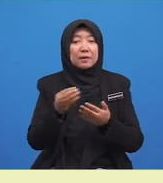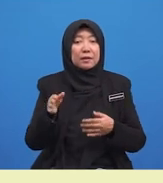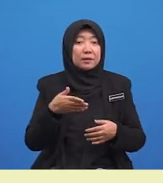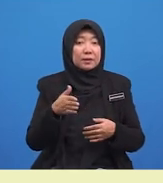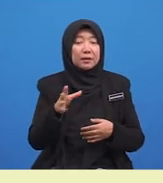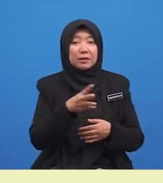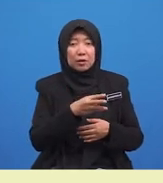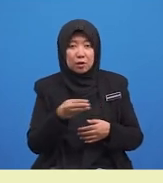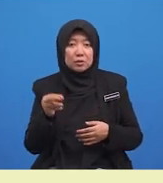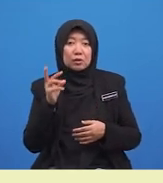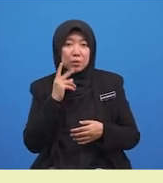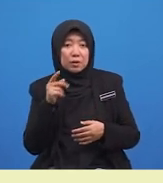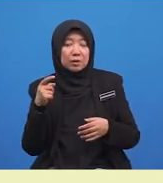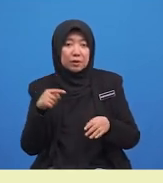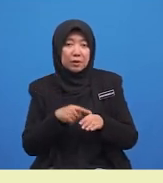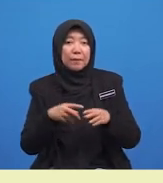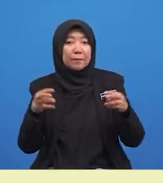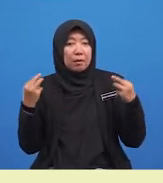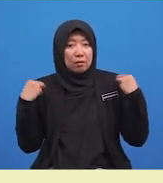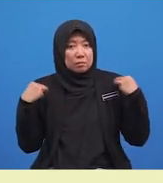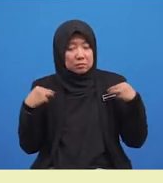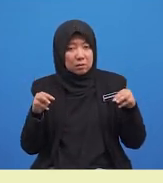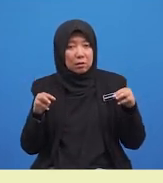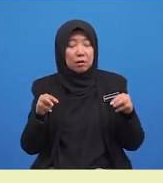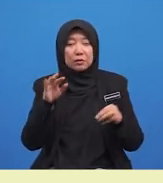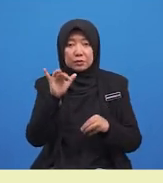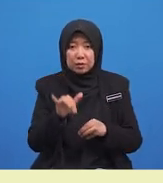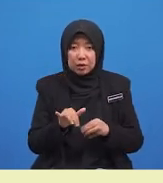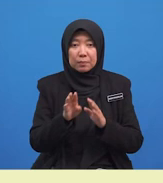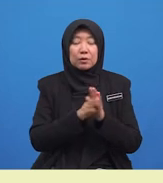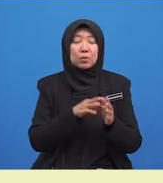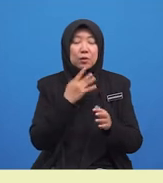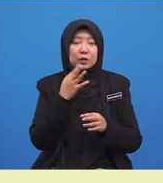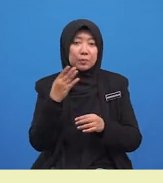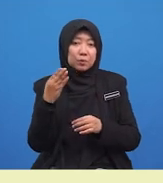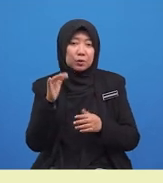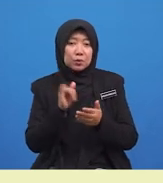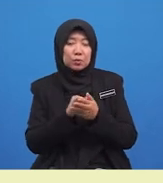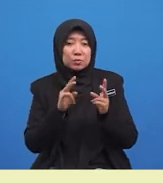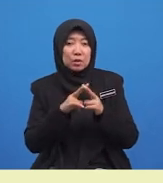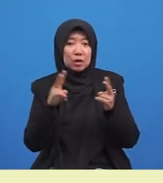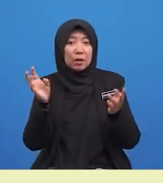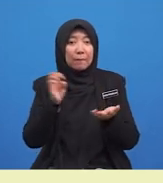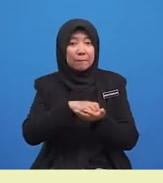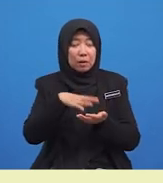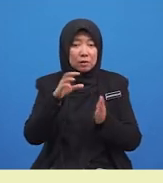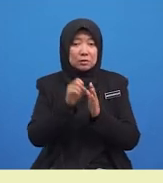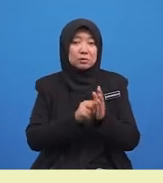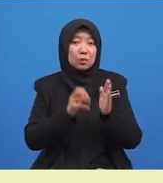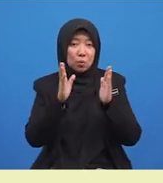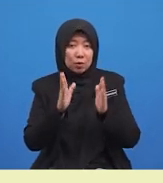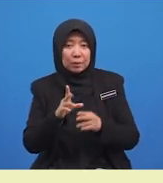di pasar. Yang berwarna biru itu sangat mahal. Seorang yang pendiam